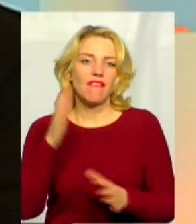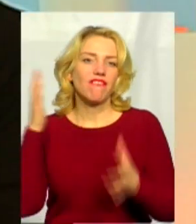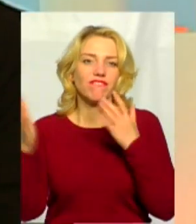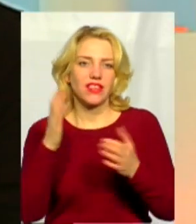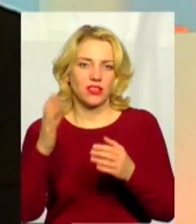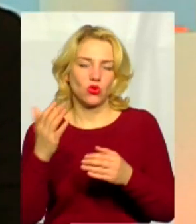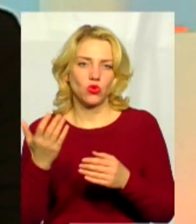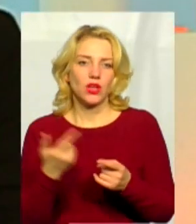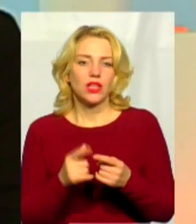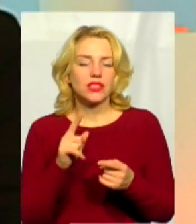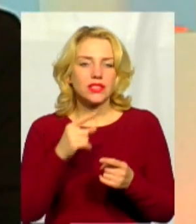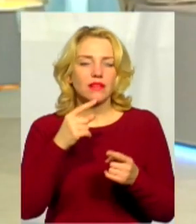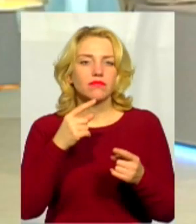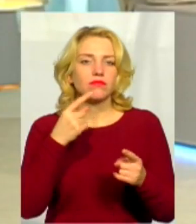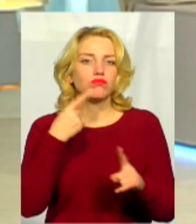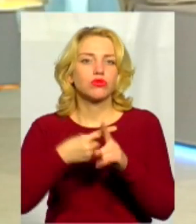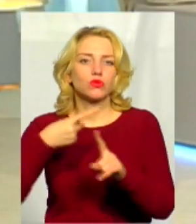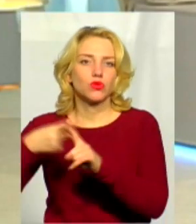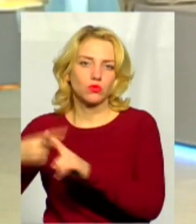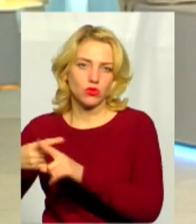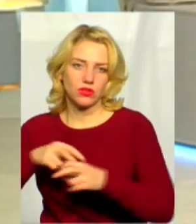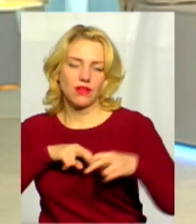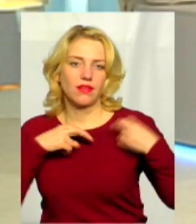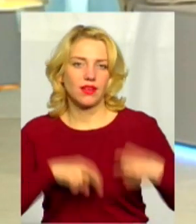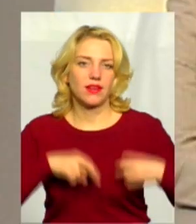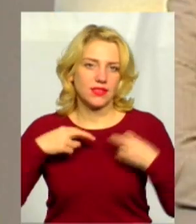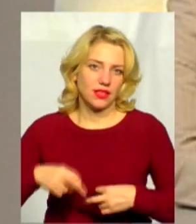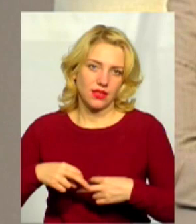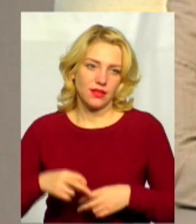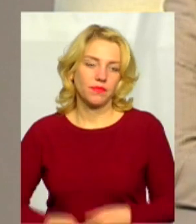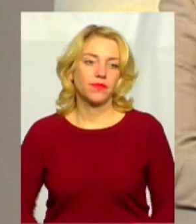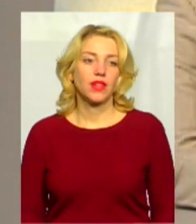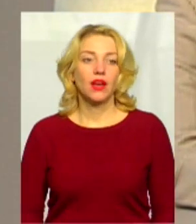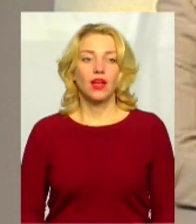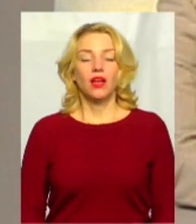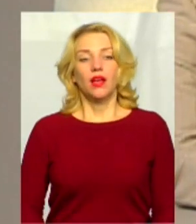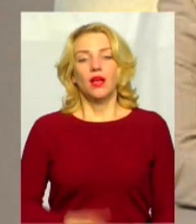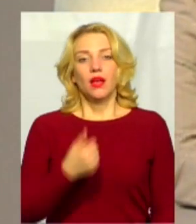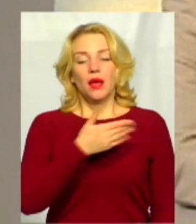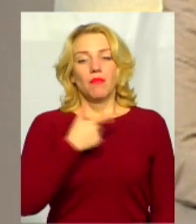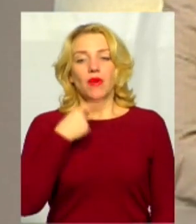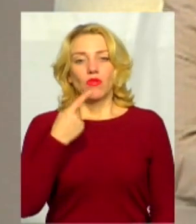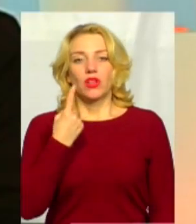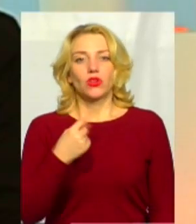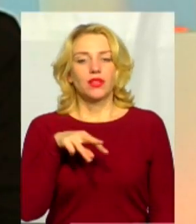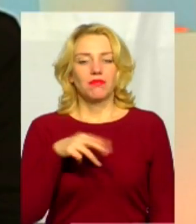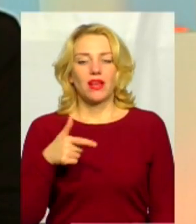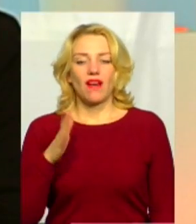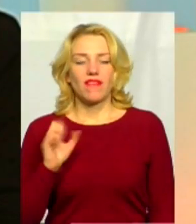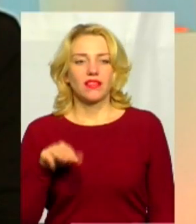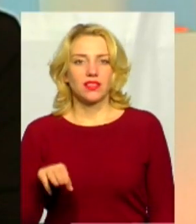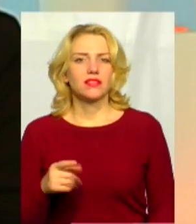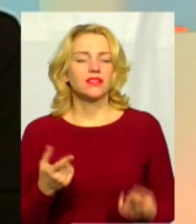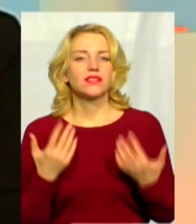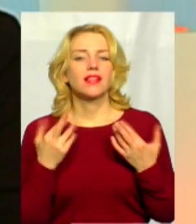додаткові ризики. І це все потрібно враховувати. А я хочу за ваше короткою уточнити, ми говорили про 1 мегаватт. А 1 мегаватт – це як? Це